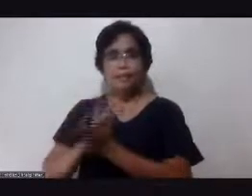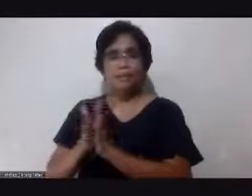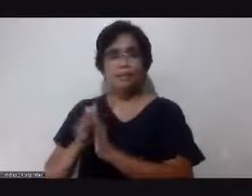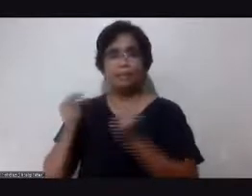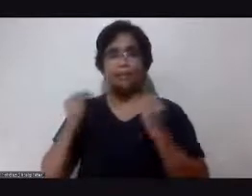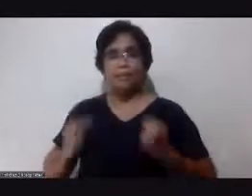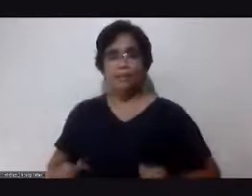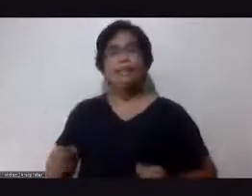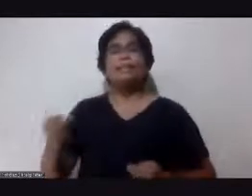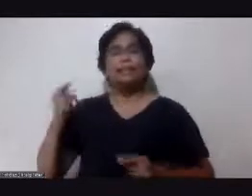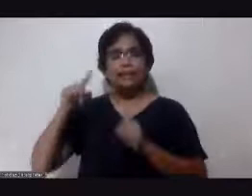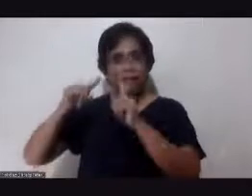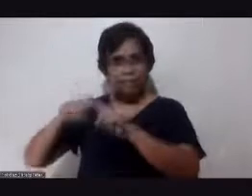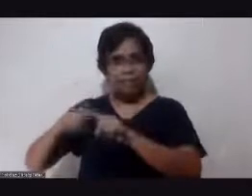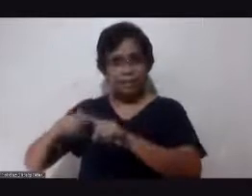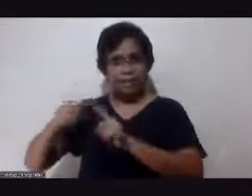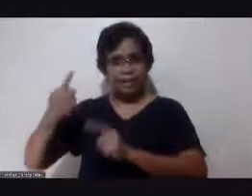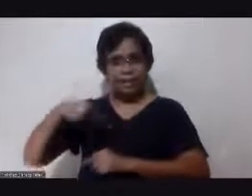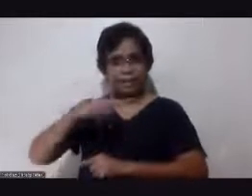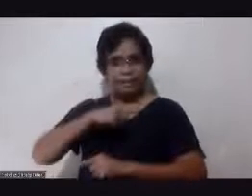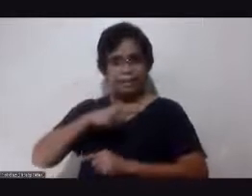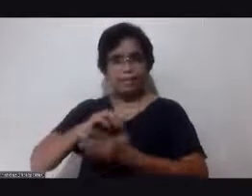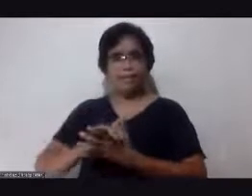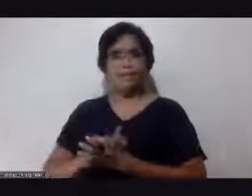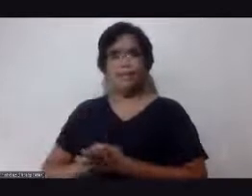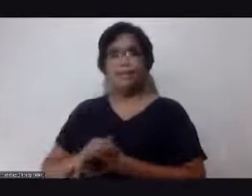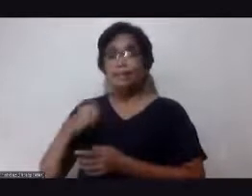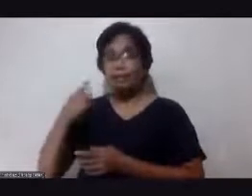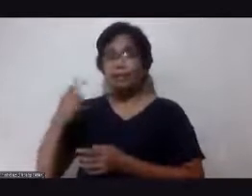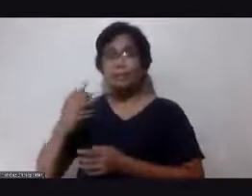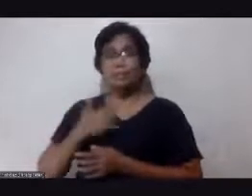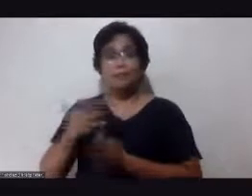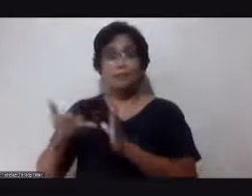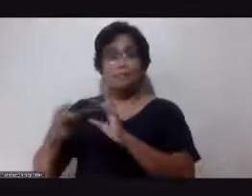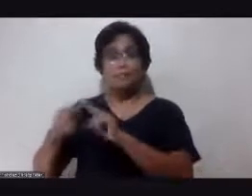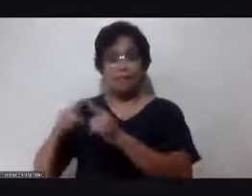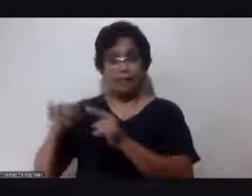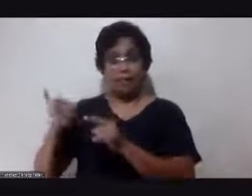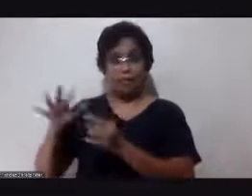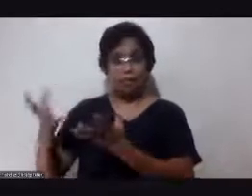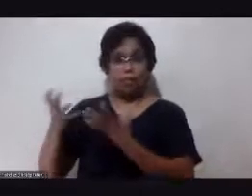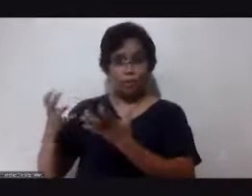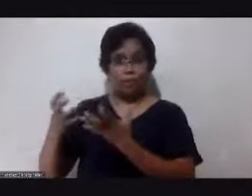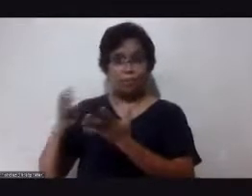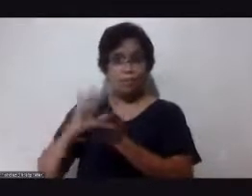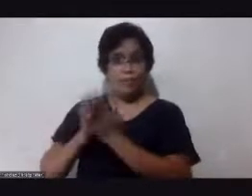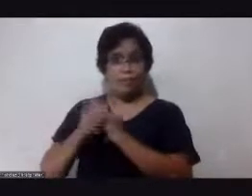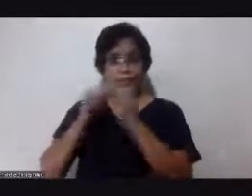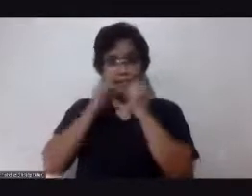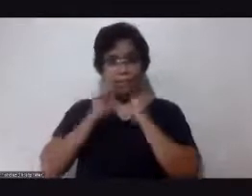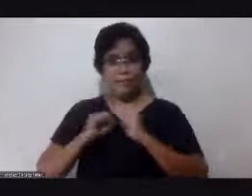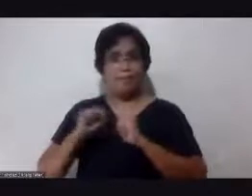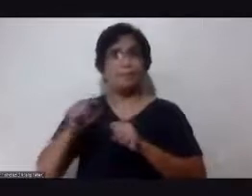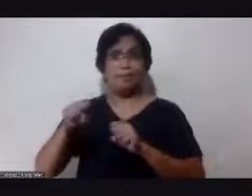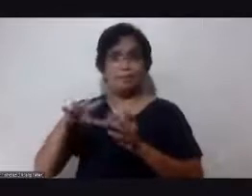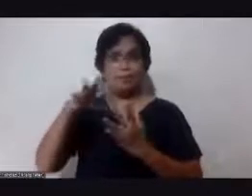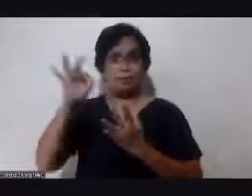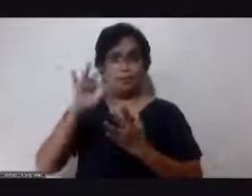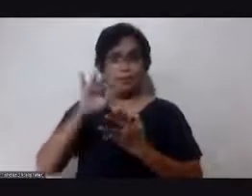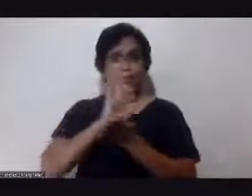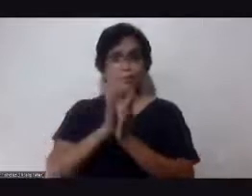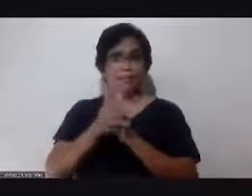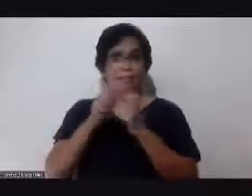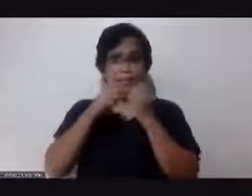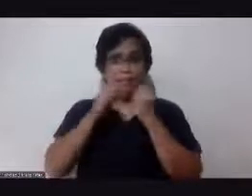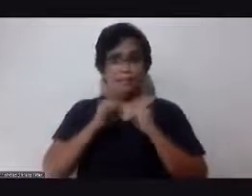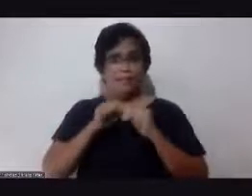nasa sa atin po yan. Sabi ko nga doon sa isang kaibing ako, kung gusto mo maging malungkot, eh di, pili mo maging malungkot.